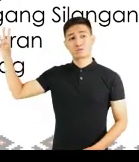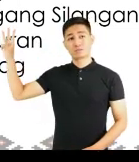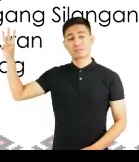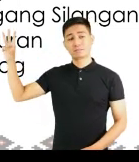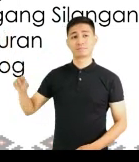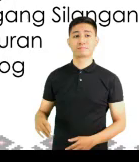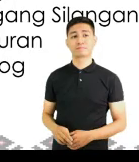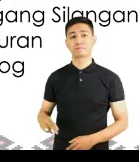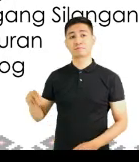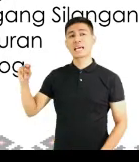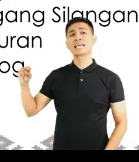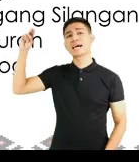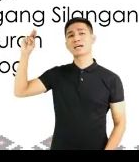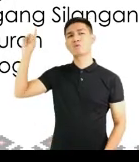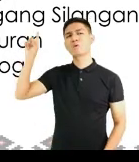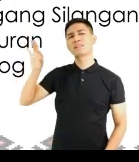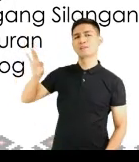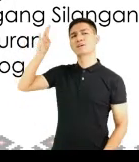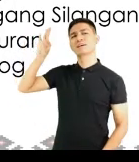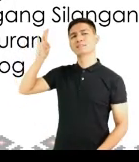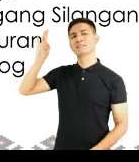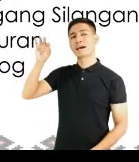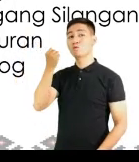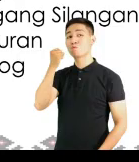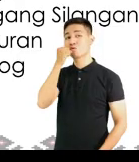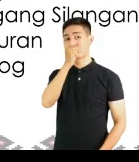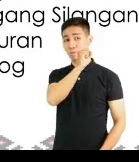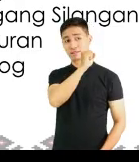Sa hilaga, matatagpuan ang bansang Taiwan.